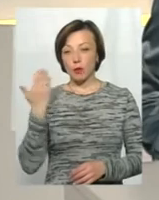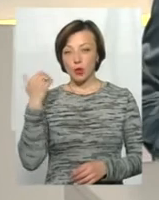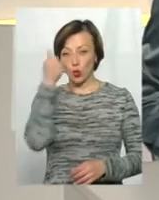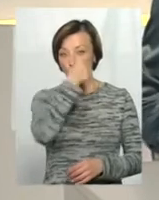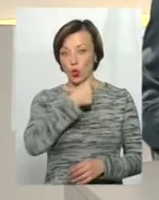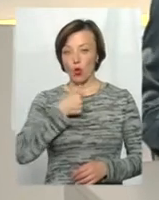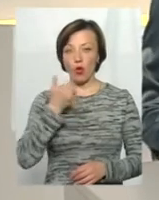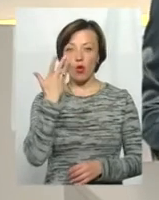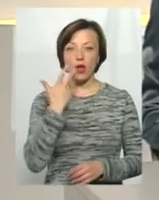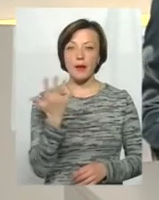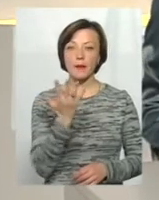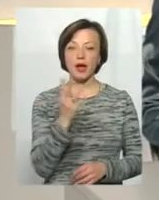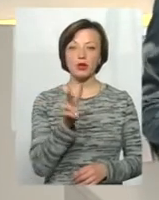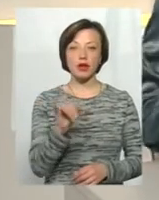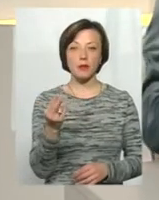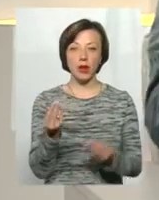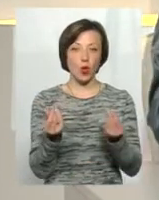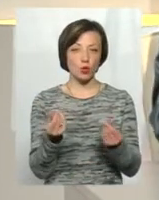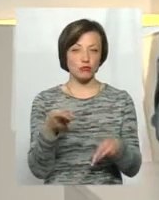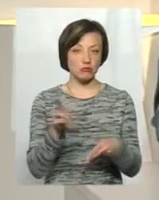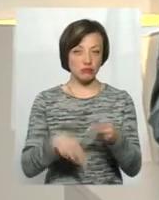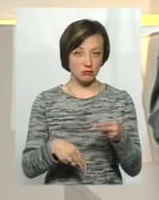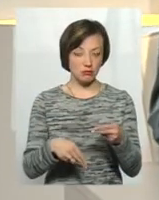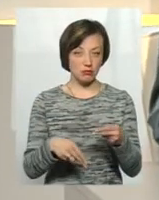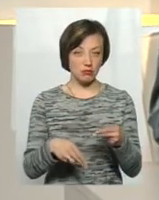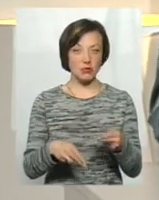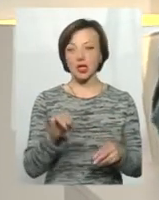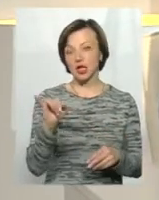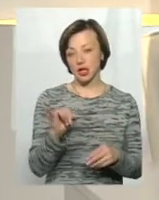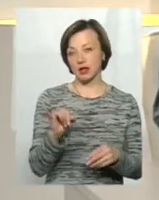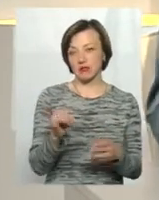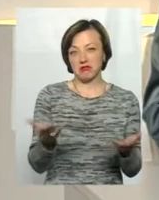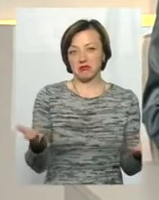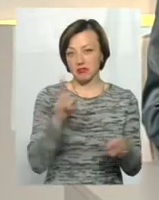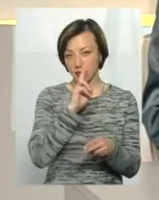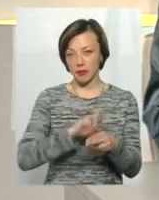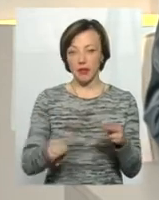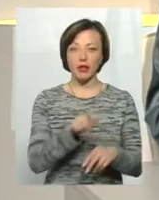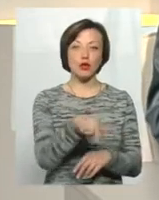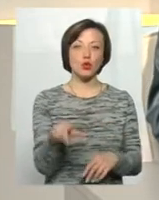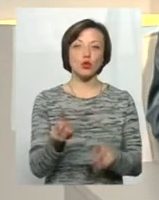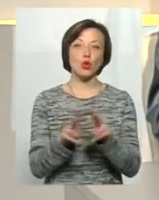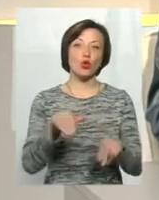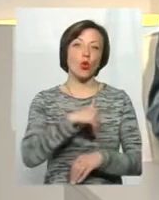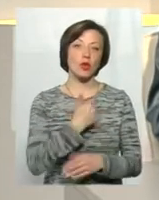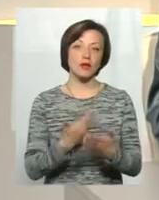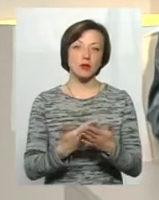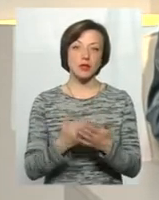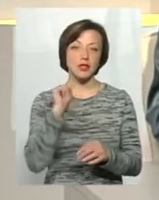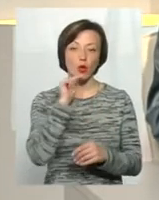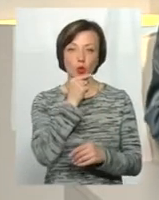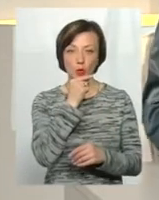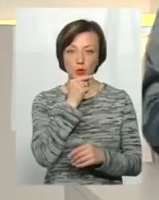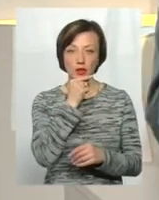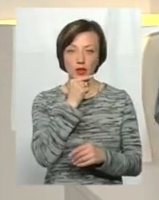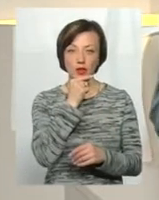5 липня гроші закінчились, і їх не стало. І люди, хто хотів зекономити